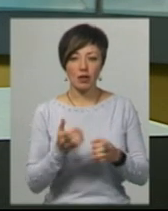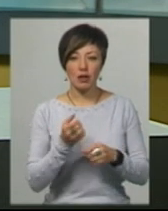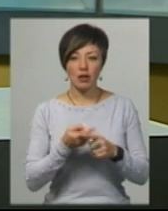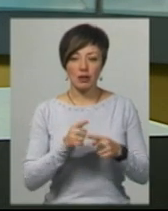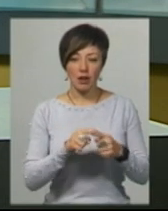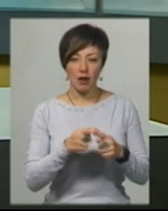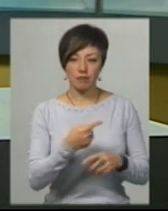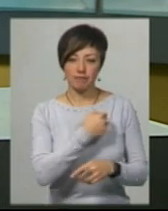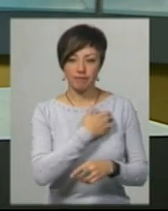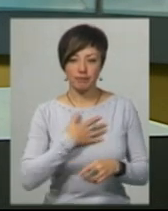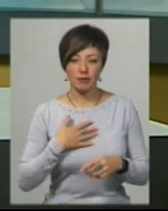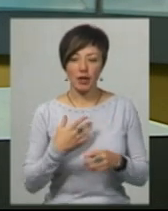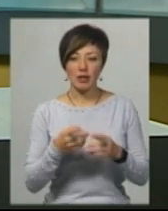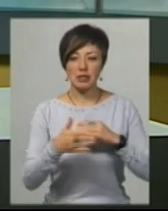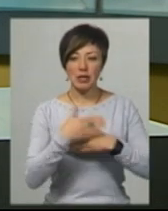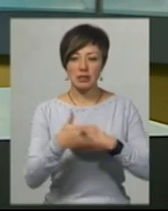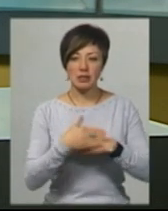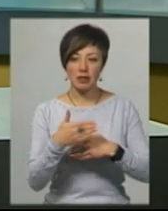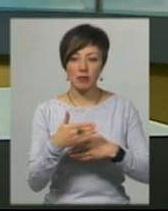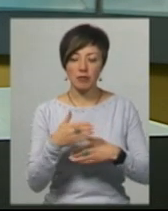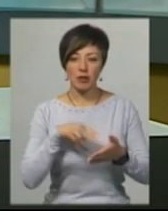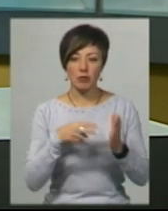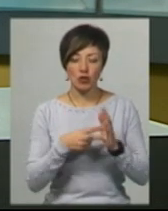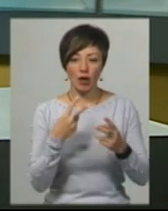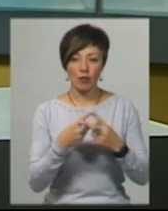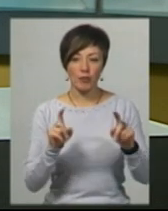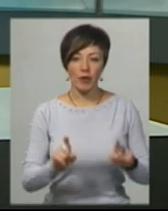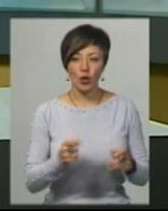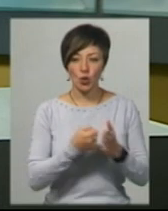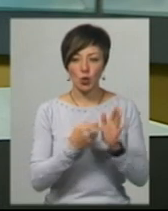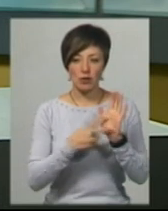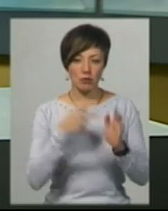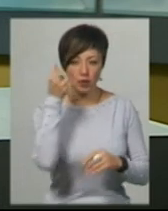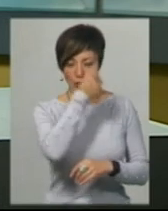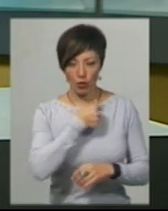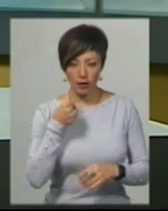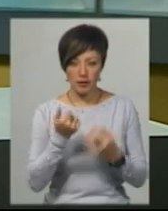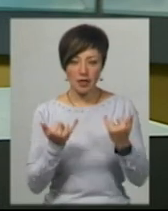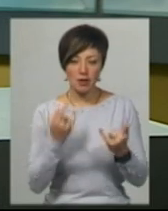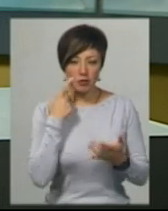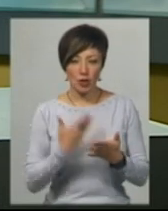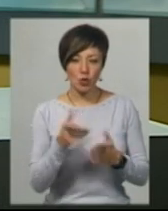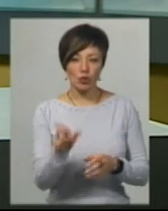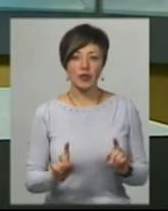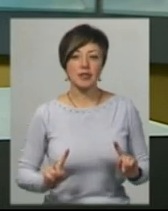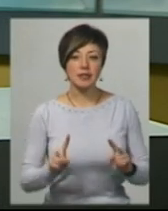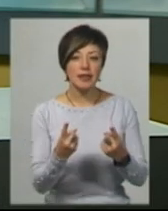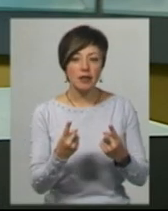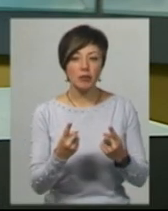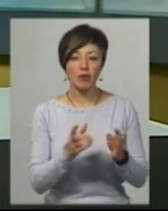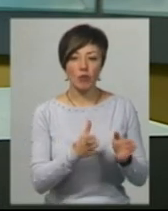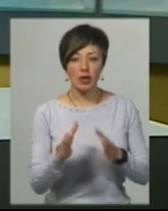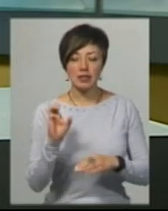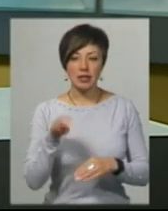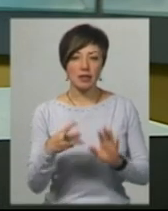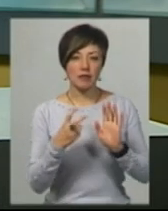тілесних ушкоджень. Санкція статті передбачає позбавлення волі на строк до 7 років. Наразі підозрюваний і затриманий в порядку статті